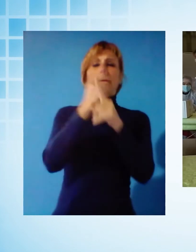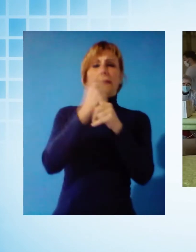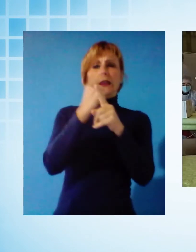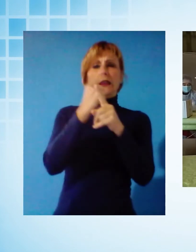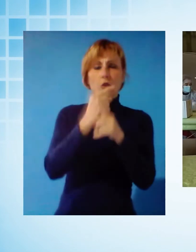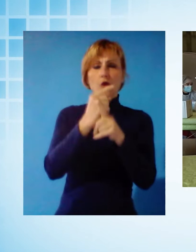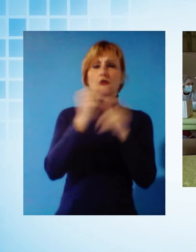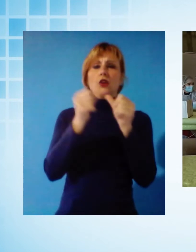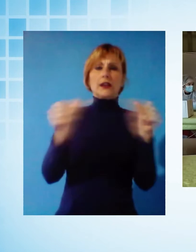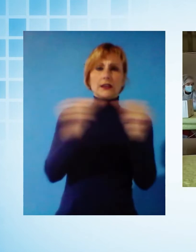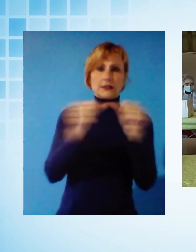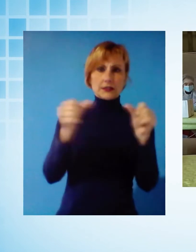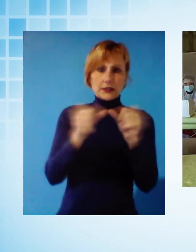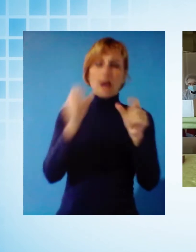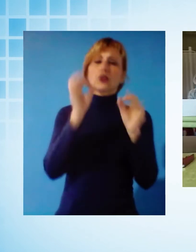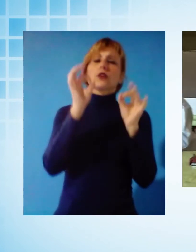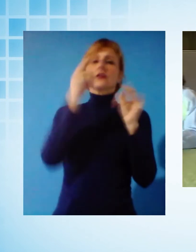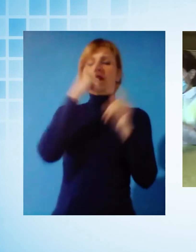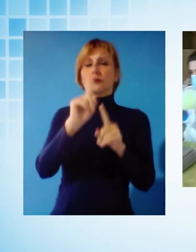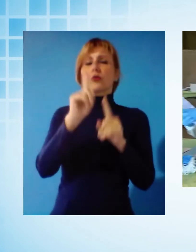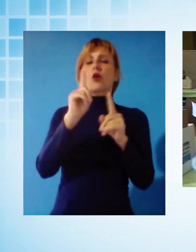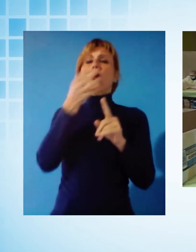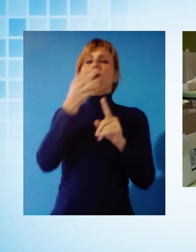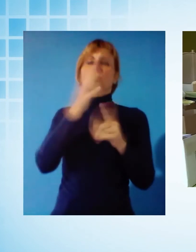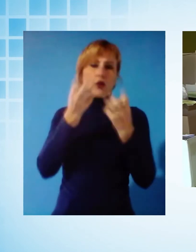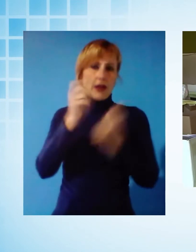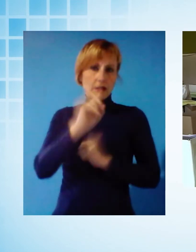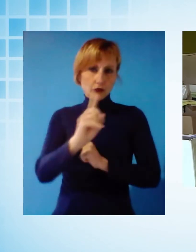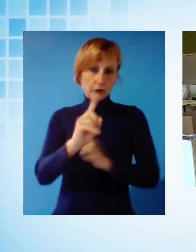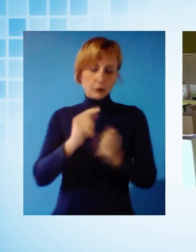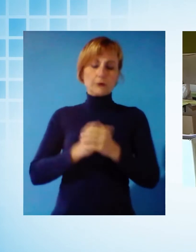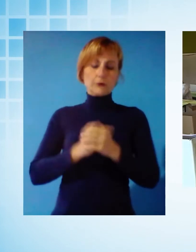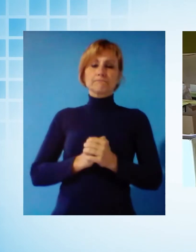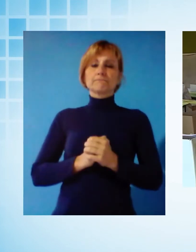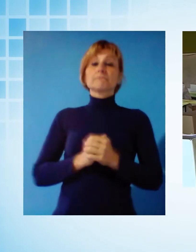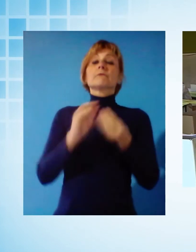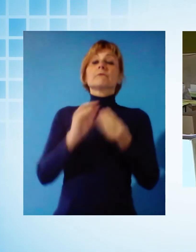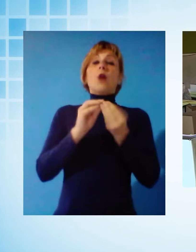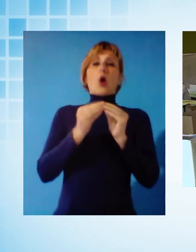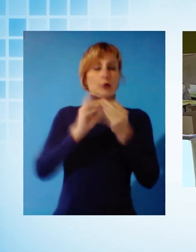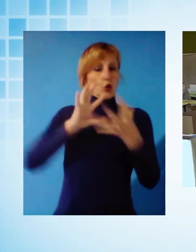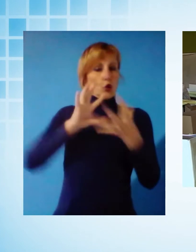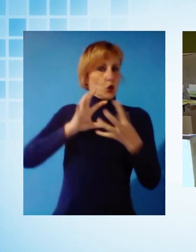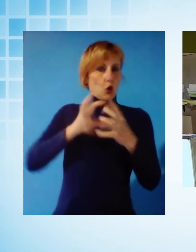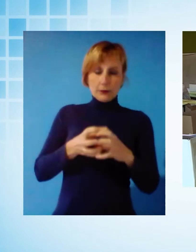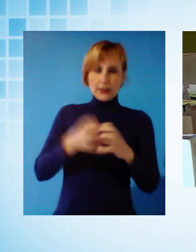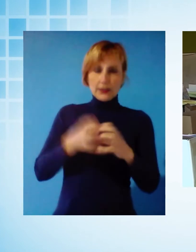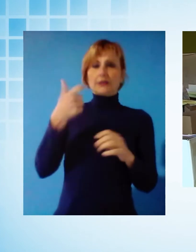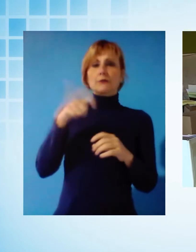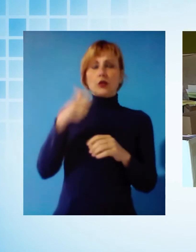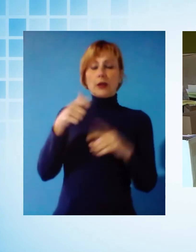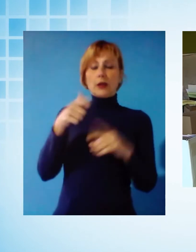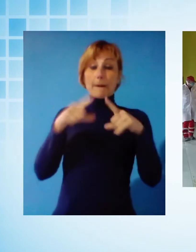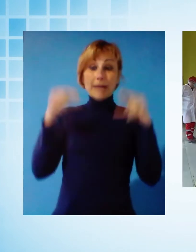che per vari motivi non fossero riusciti a riceverli. Le operazioni sono complicate dal fatto che le mascherine sono giunte e